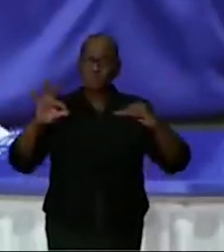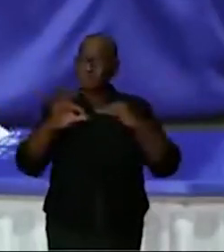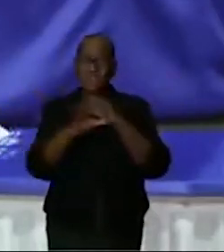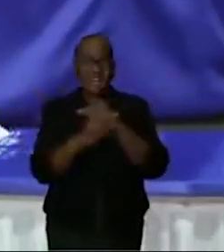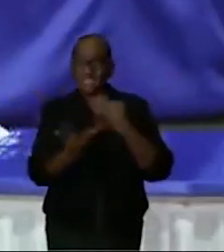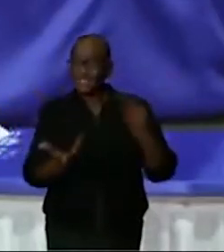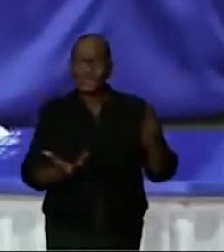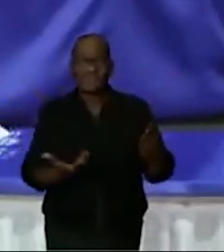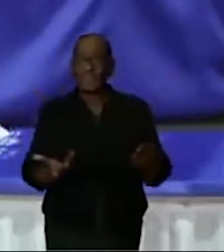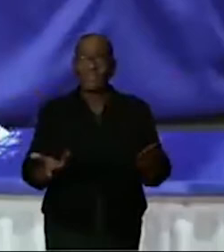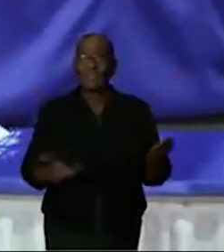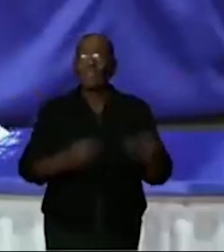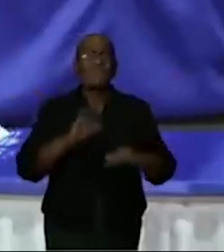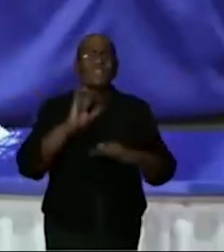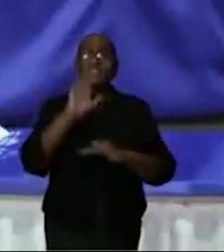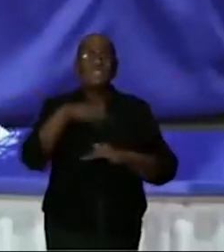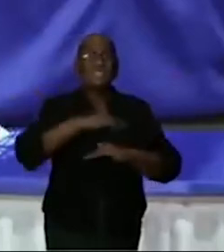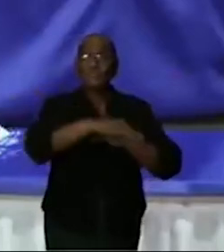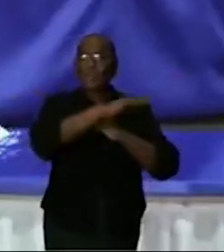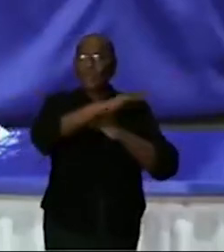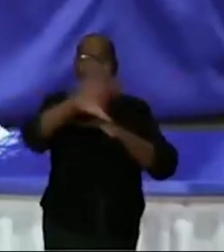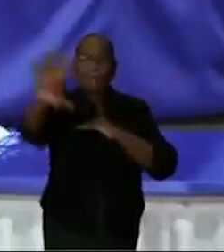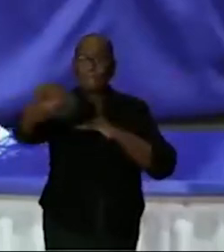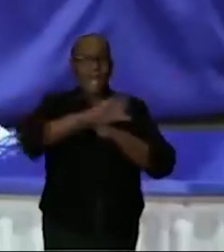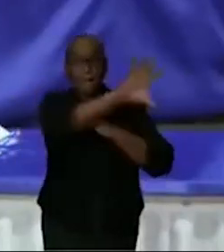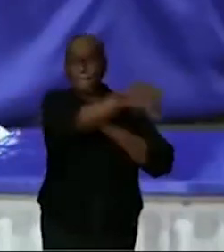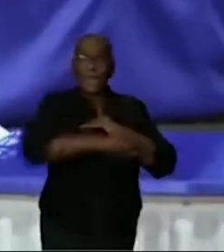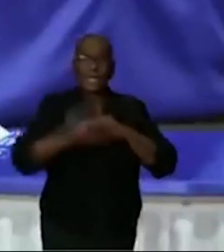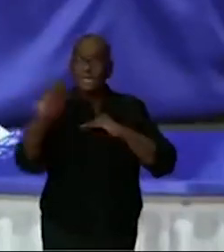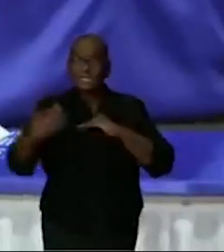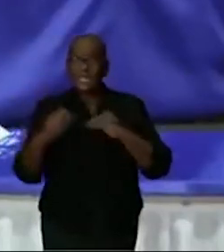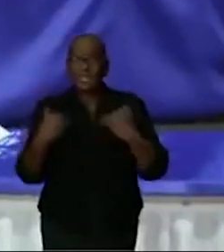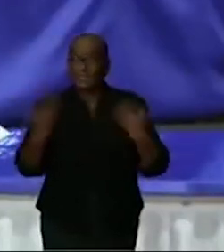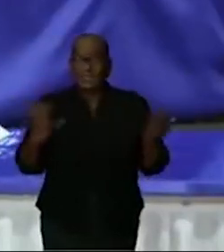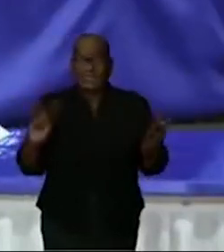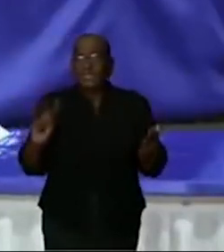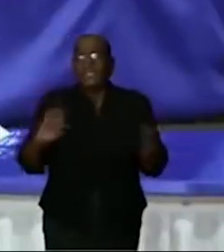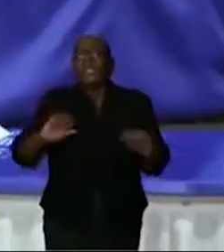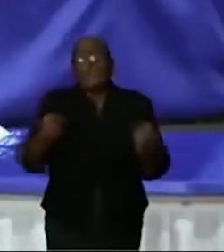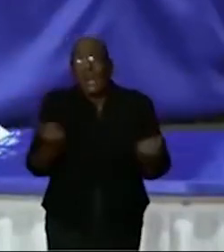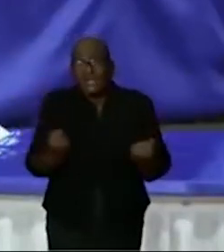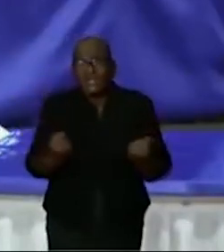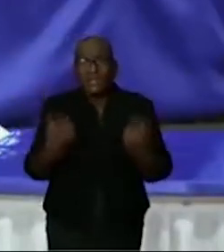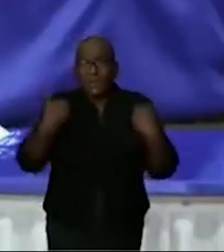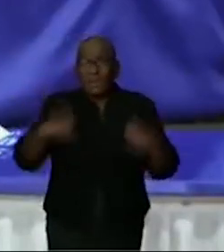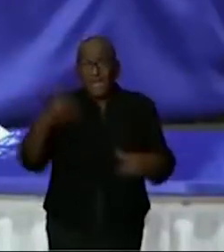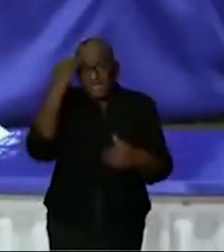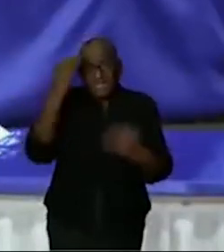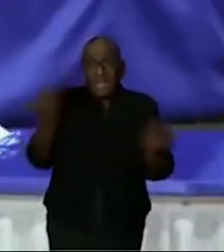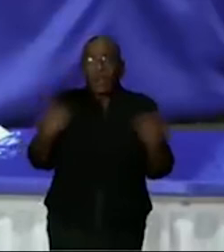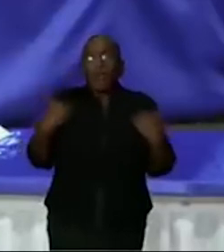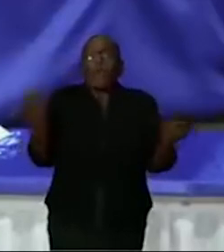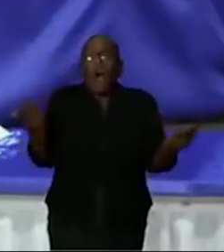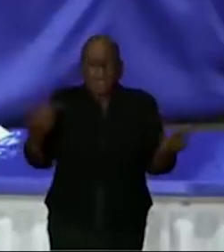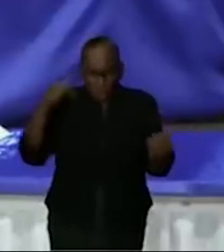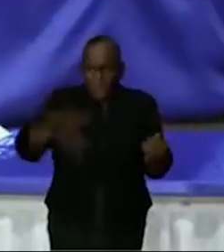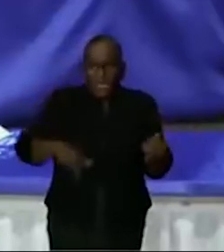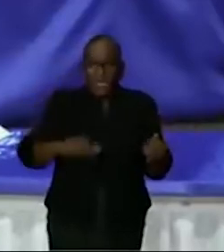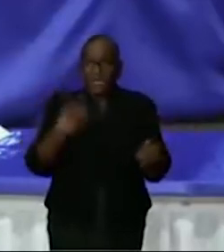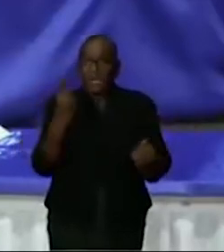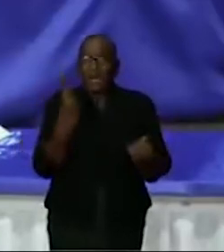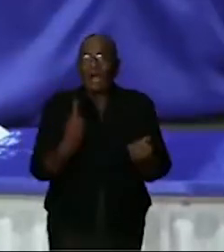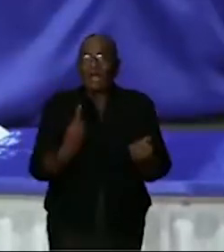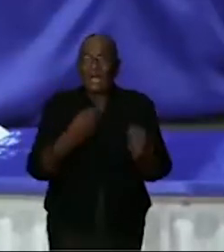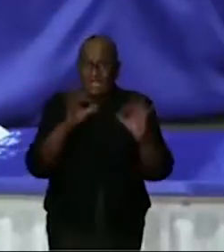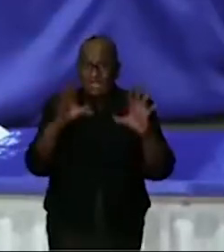geen cijfers manipuleren van nergens op de wereld. Dus ik weet niet waarom mensen denken dat alleen hier er niks gaat gebeuren.